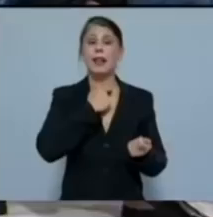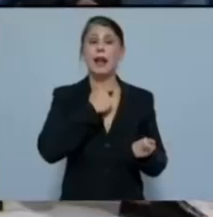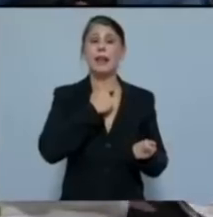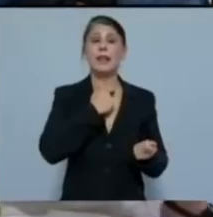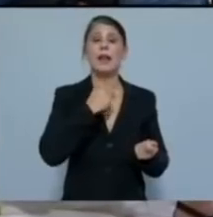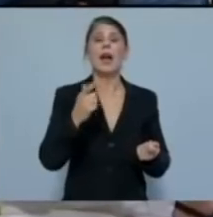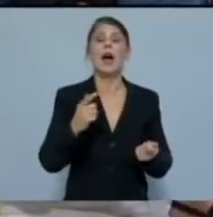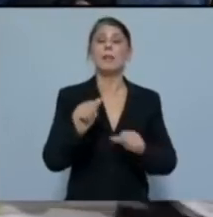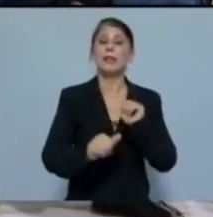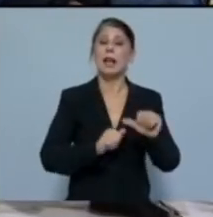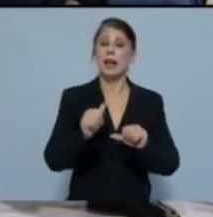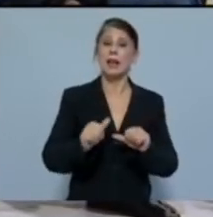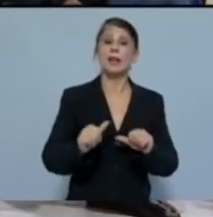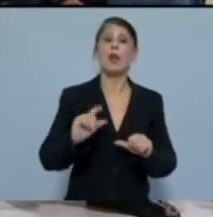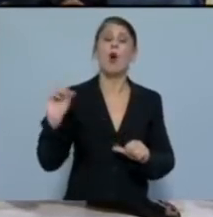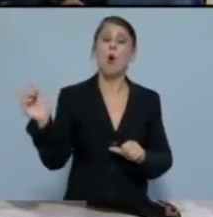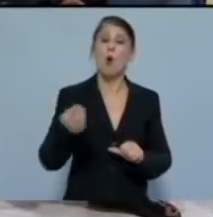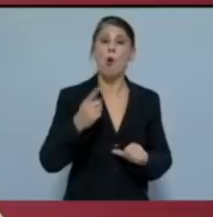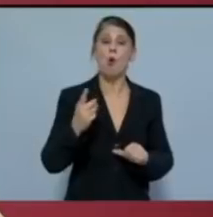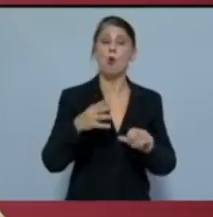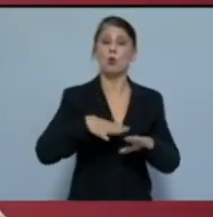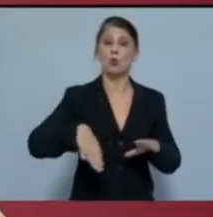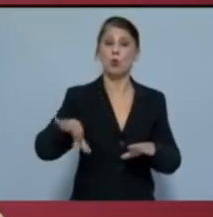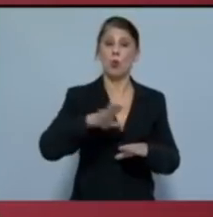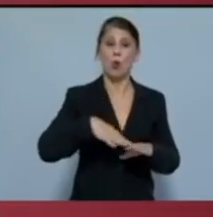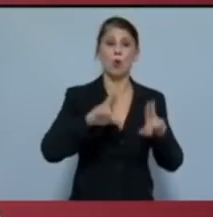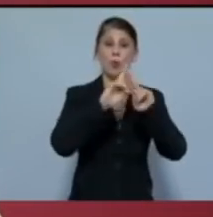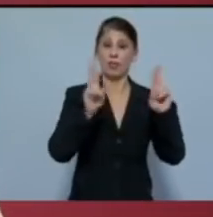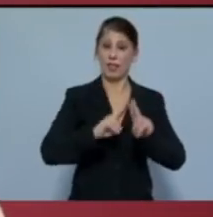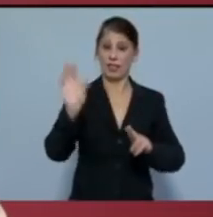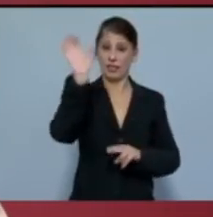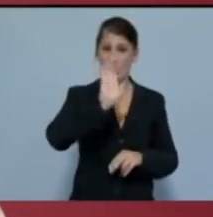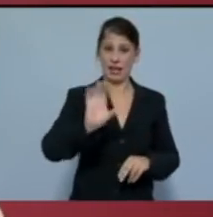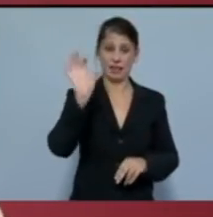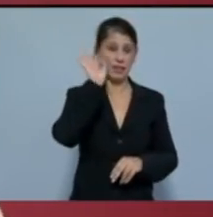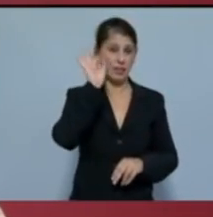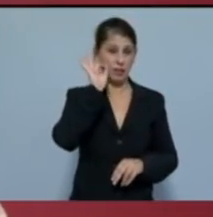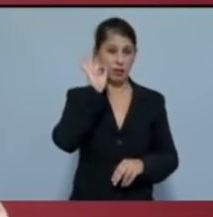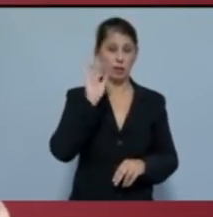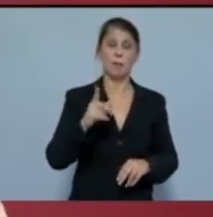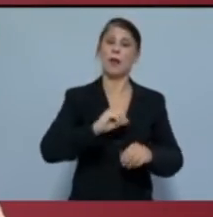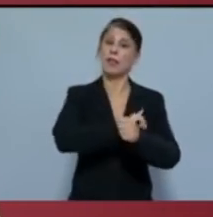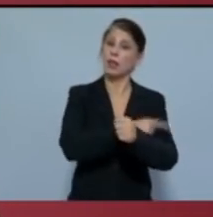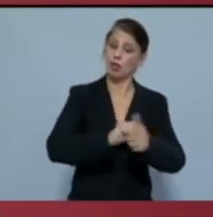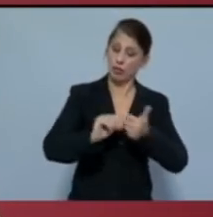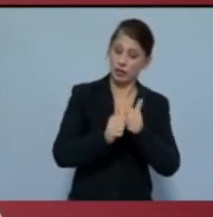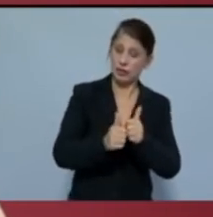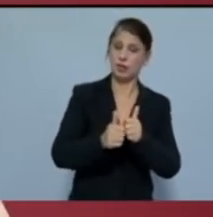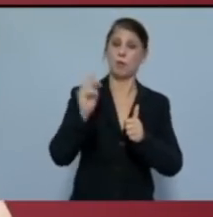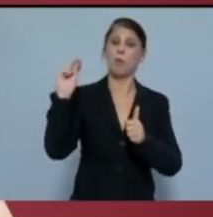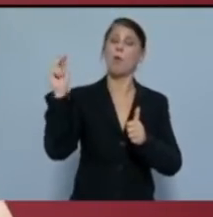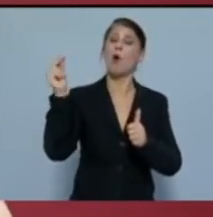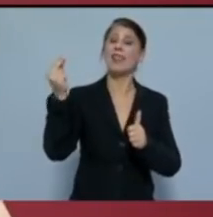από τη μετατροπή όλου του χώρου της ΔΕΘ σε πάρκο, με δυνατότητα για αθλητικές, για πολιτιστικές